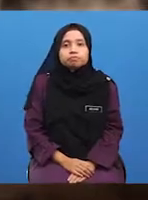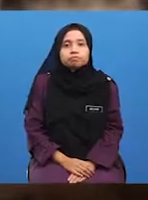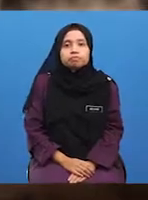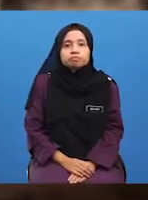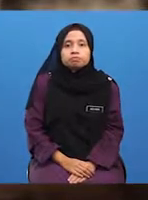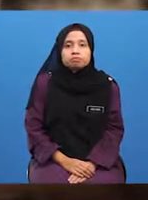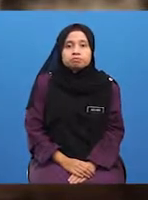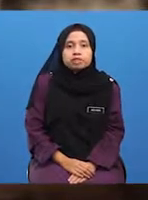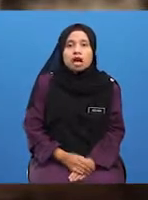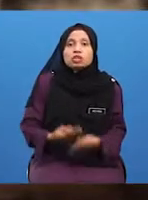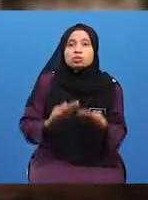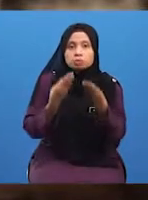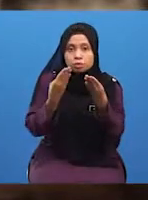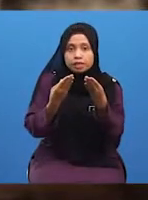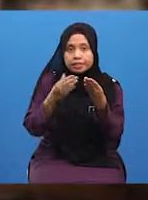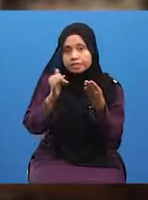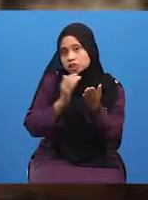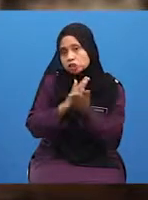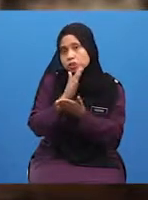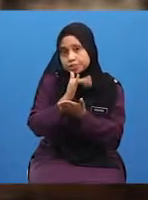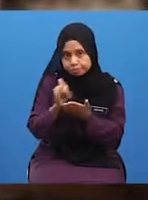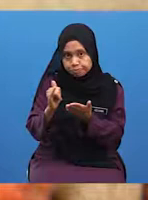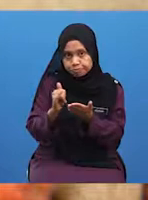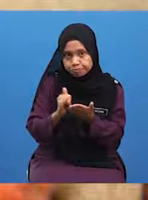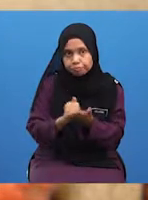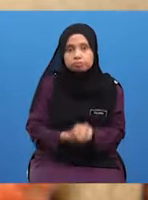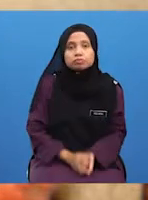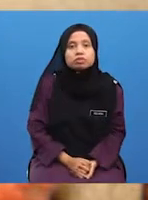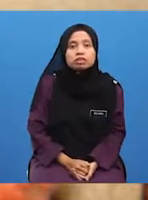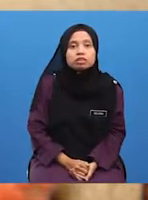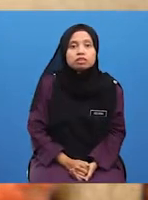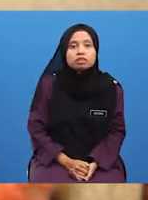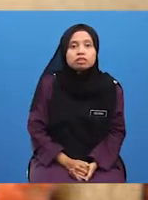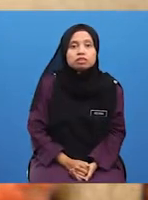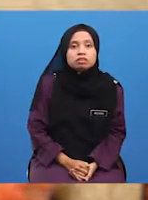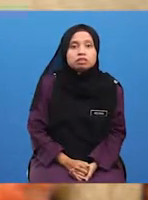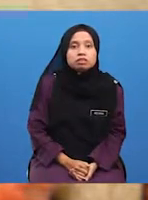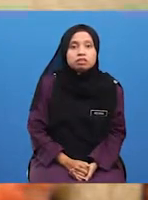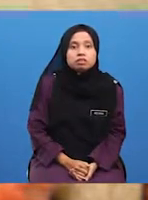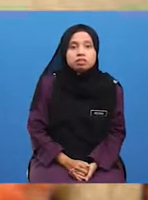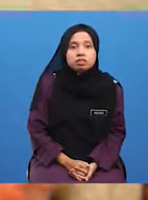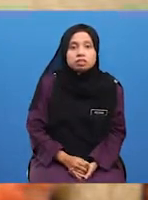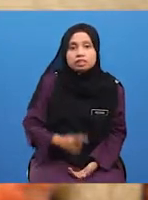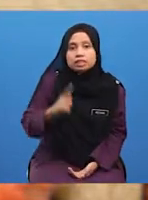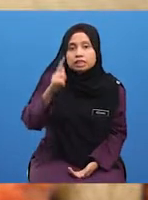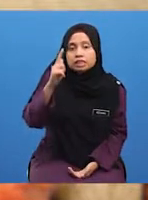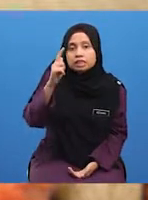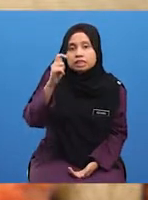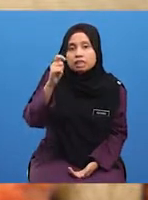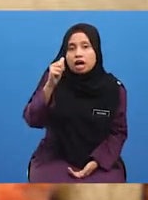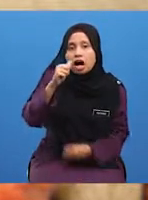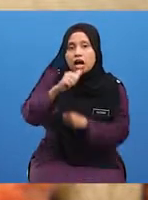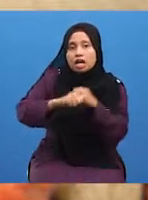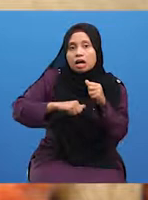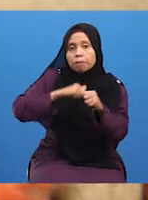Sumbangan beliau yang seterusnya adalah dalam teori determinisme alam